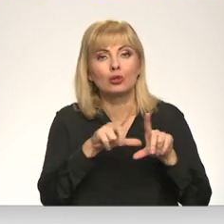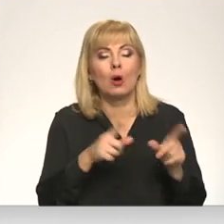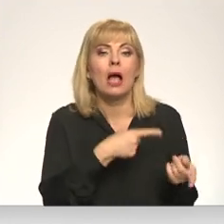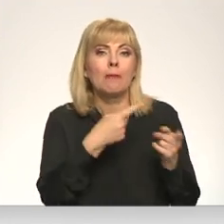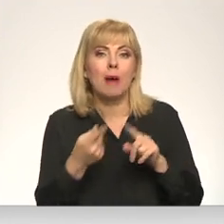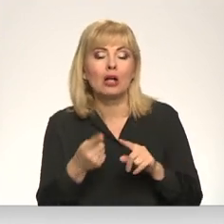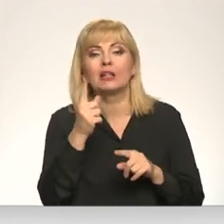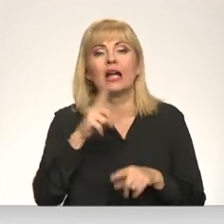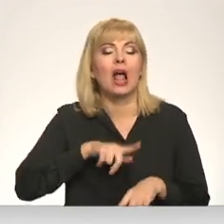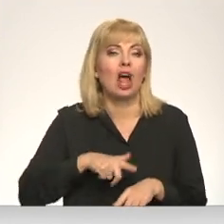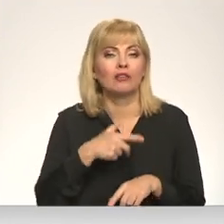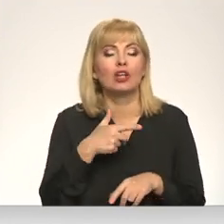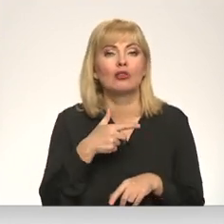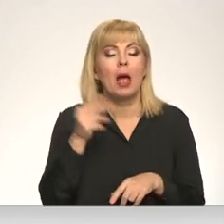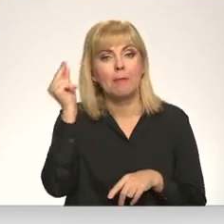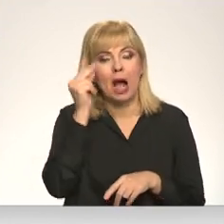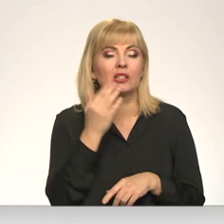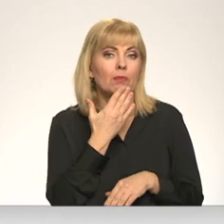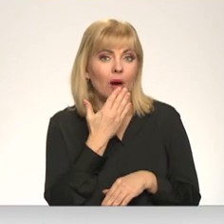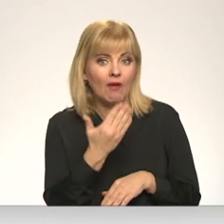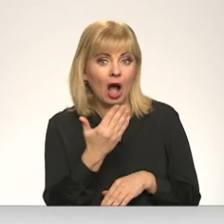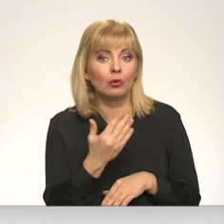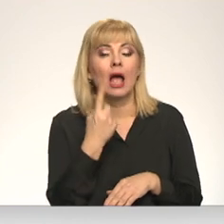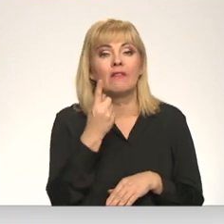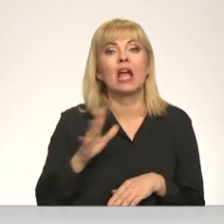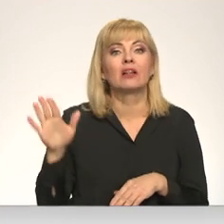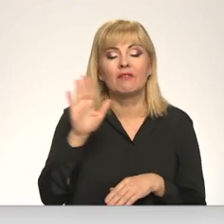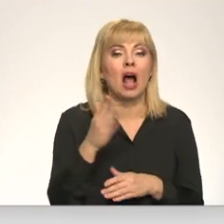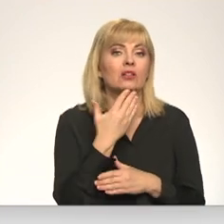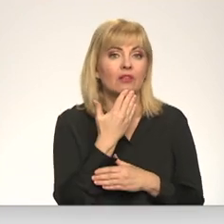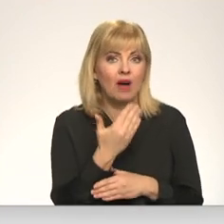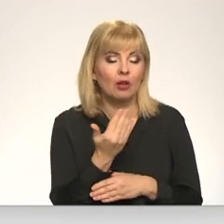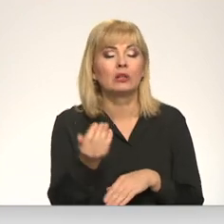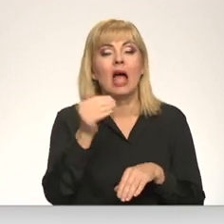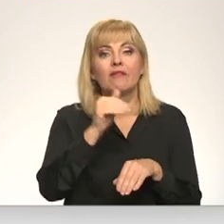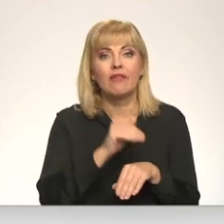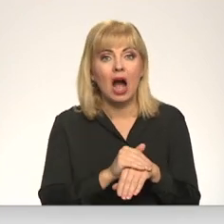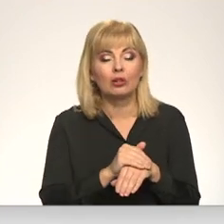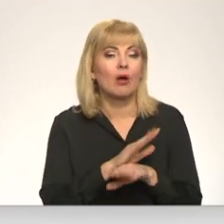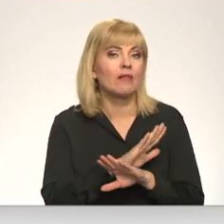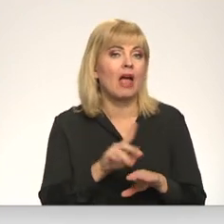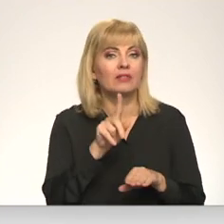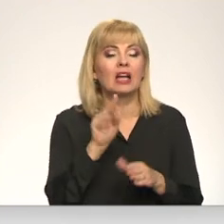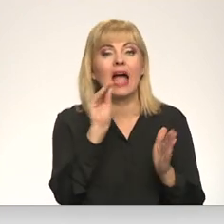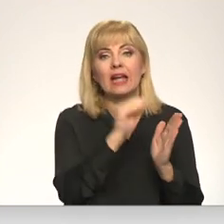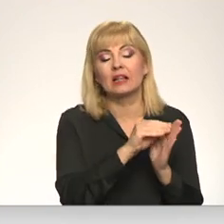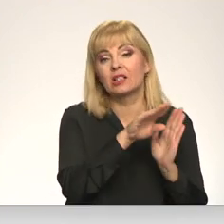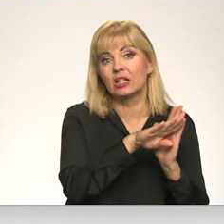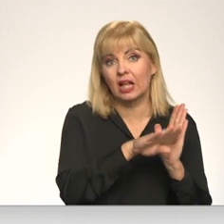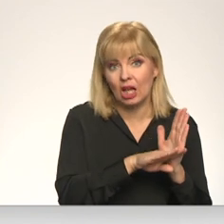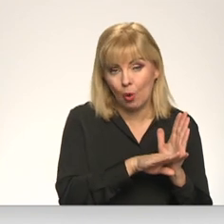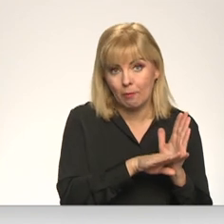pāriet tikai uz Latvijas mācību valodu. Viena valsts valoda faktiski nevis tikai ieraksts likumā.